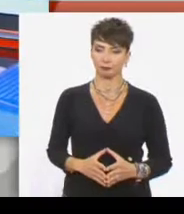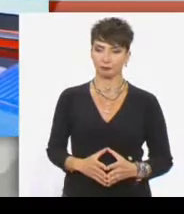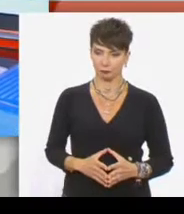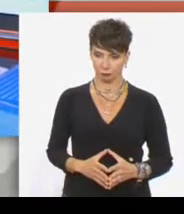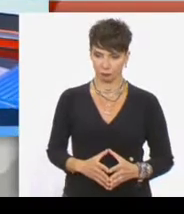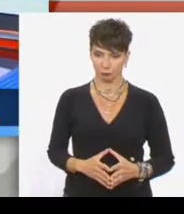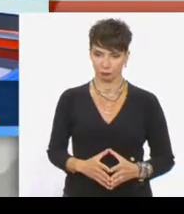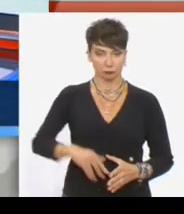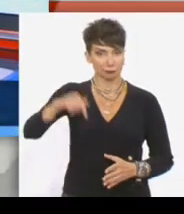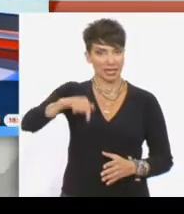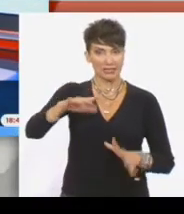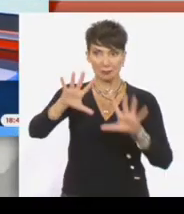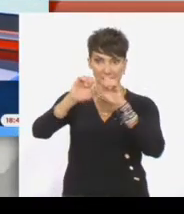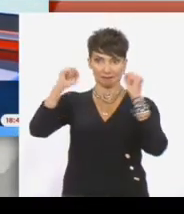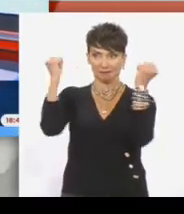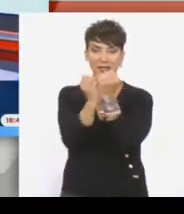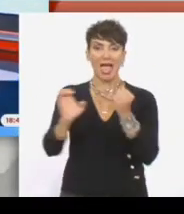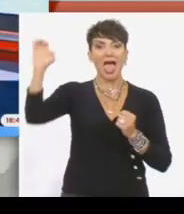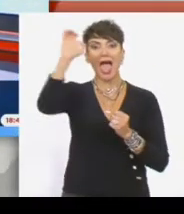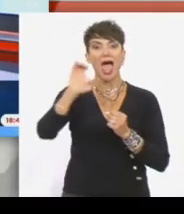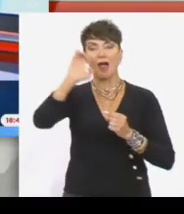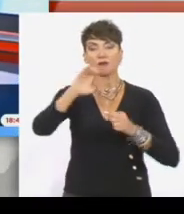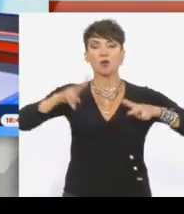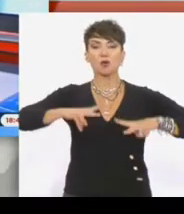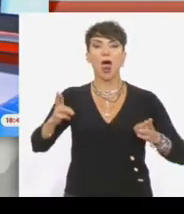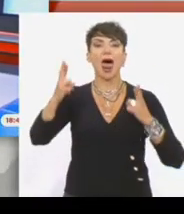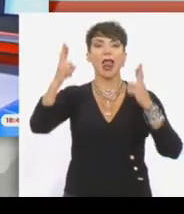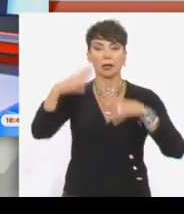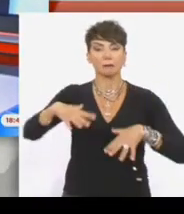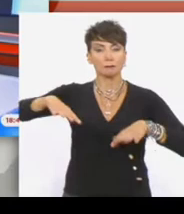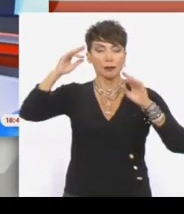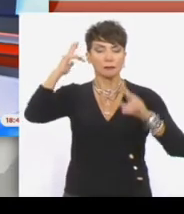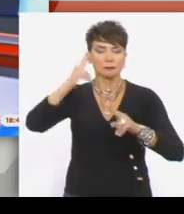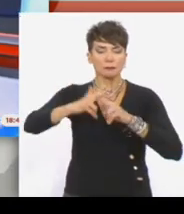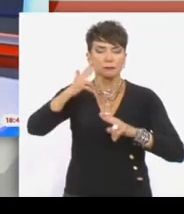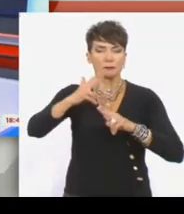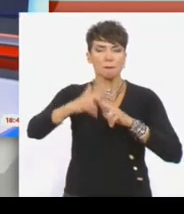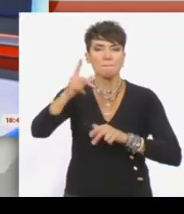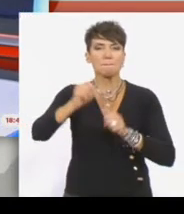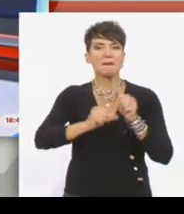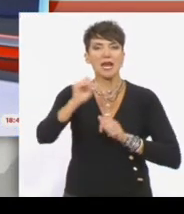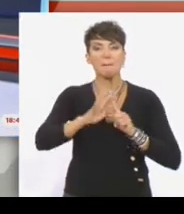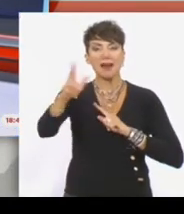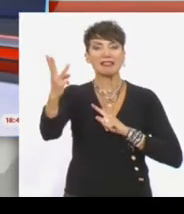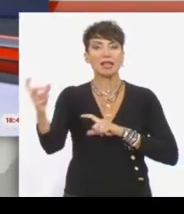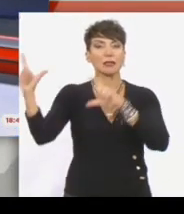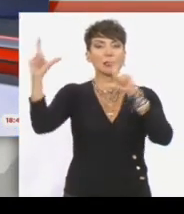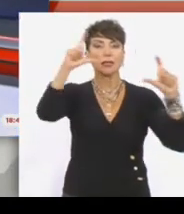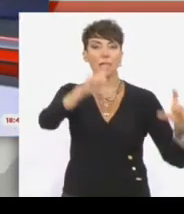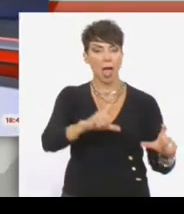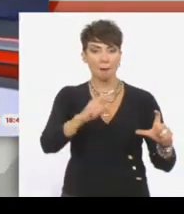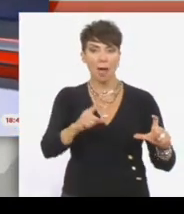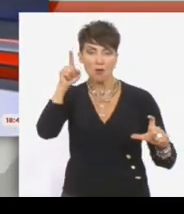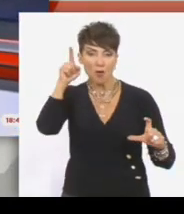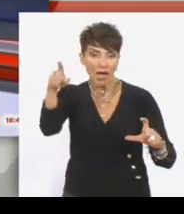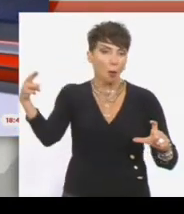Με τη σημερινή συνεδρίαση των Ευρωπαίων Υπουργών Ενέργειας ξεκινά ένας κρίσιμος μήνας για το ενεργειακό μας πρόβλημα αλλά και την ακρίβεια μέχρι και τη σύνοδο κορυφής της 30